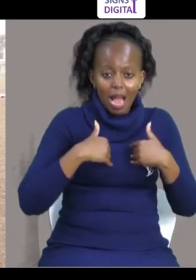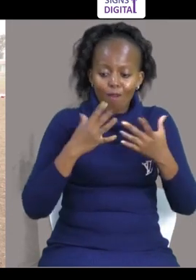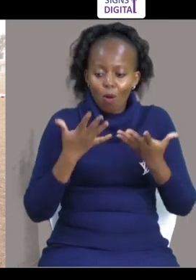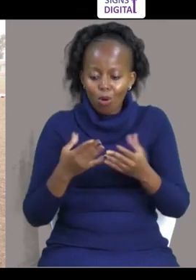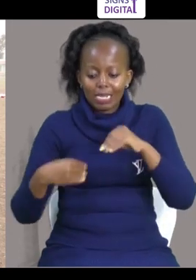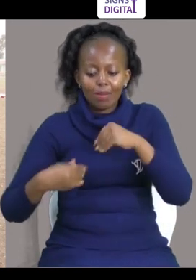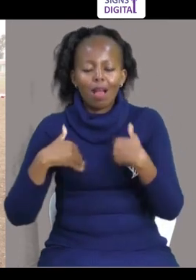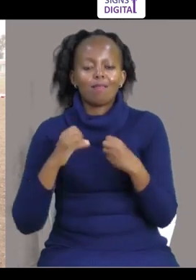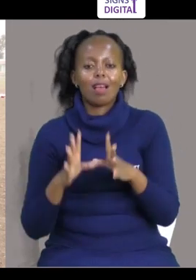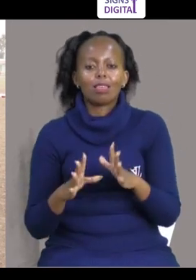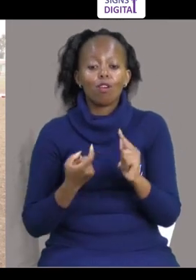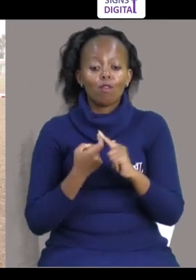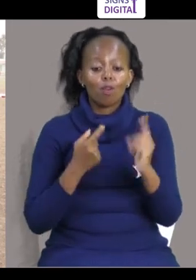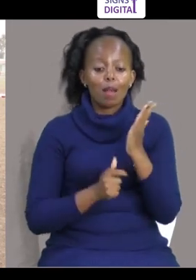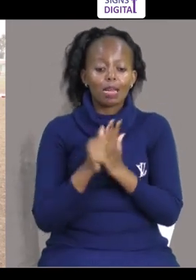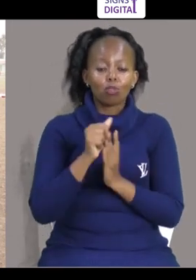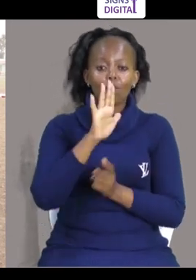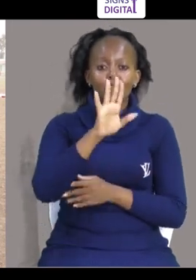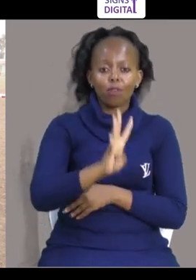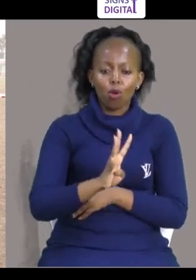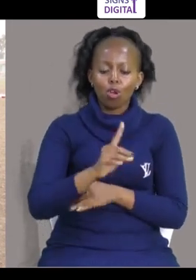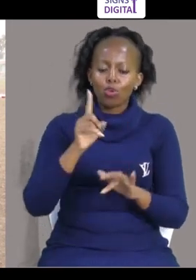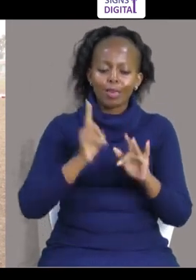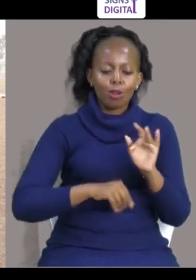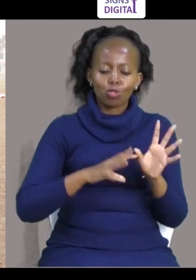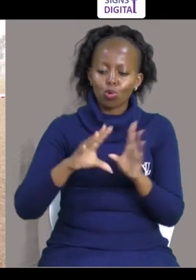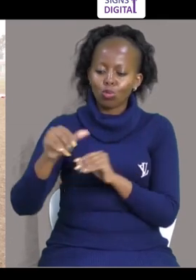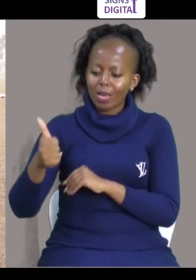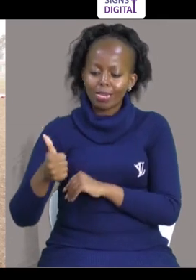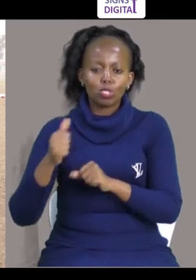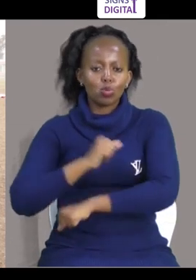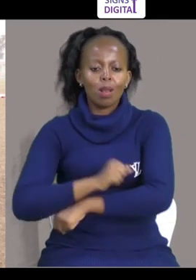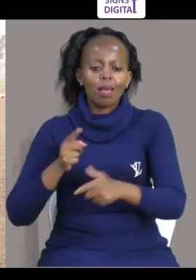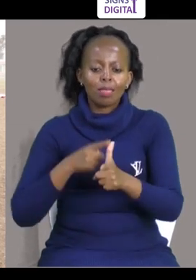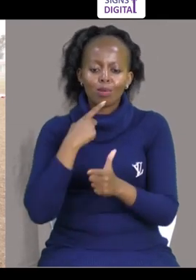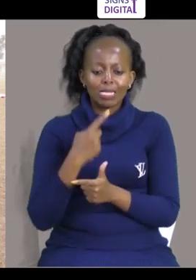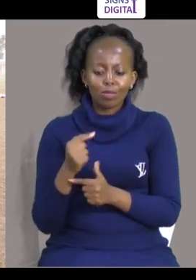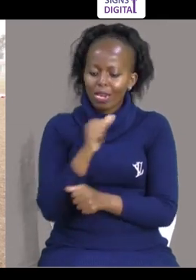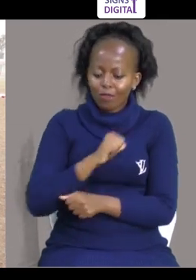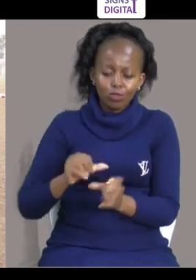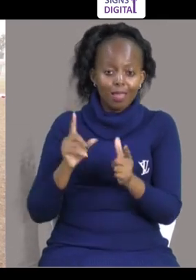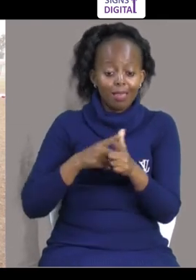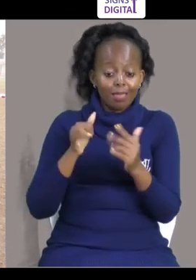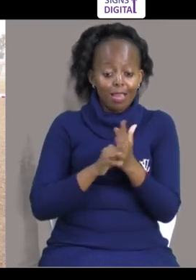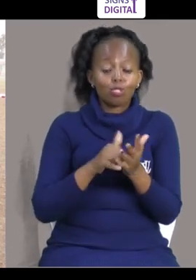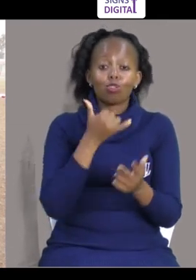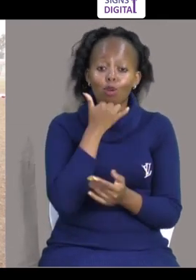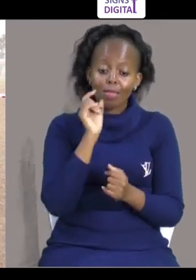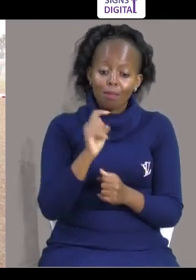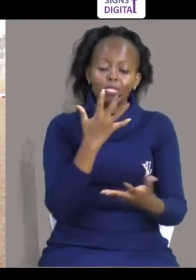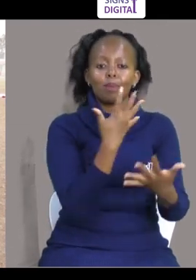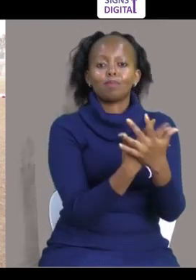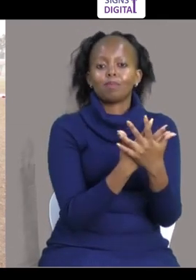education According to etiko 54 Hakuna shure Unafaa kuwabiuwa mutoto waezi Kuenda